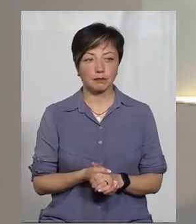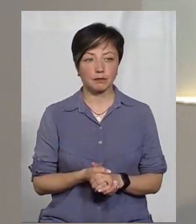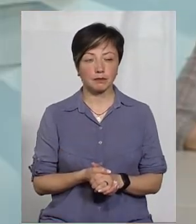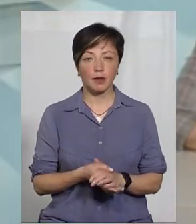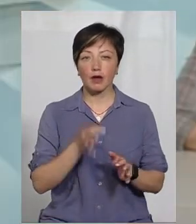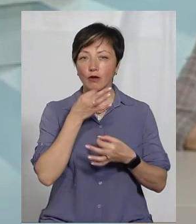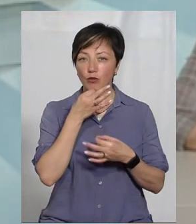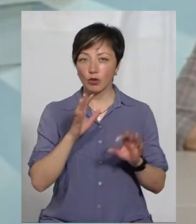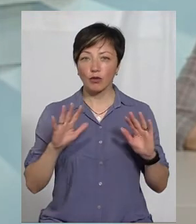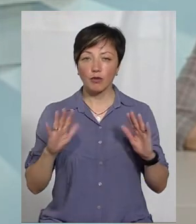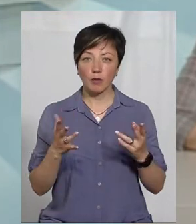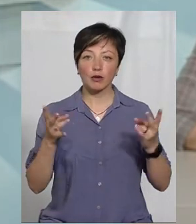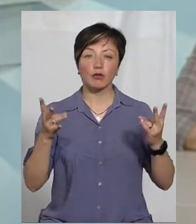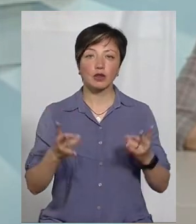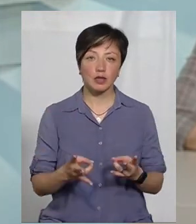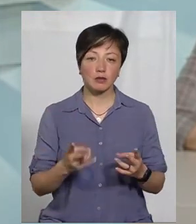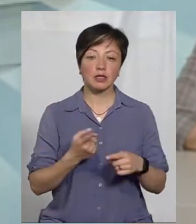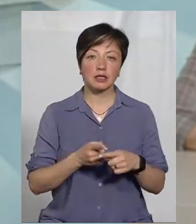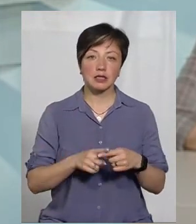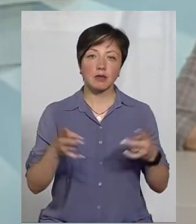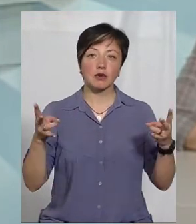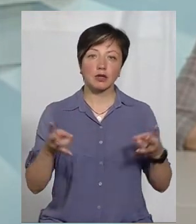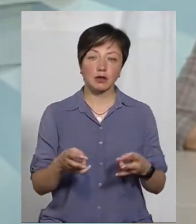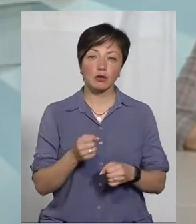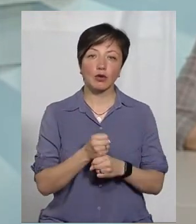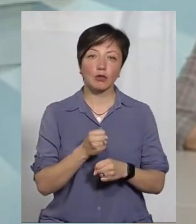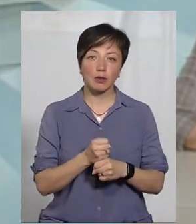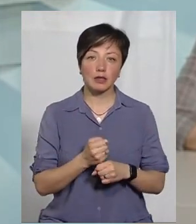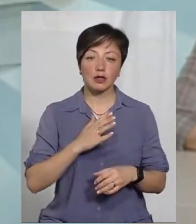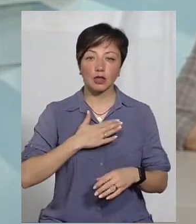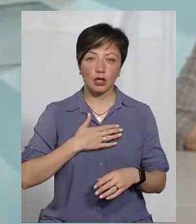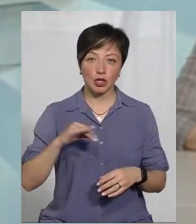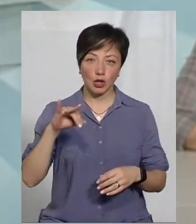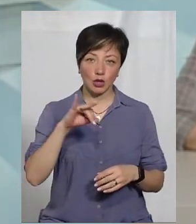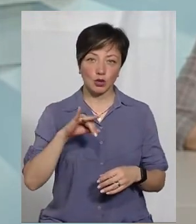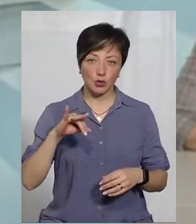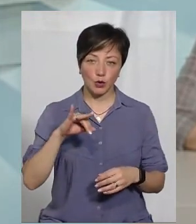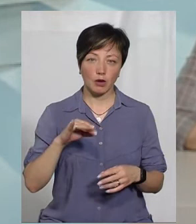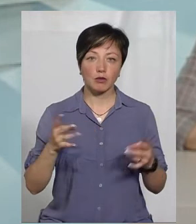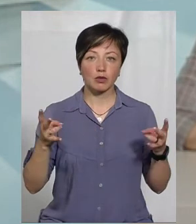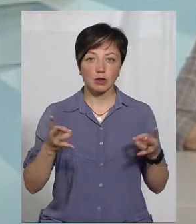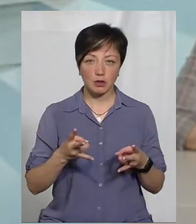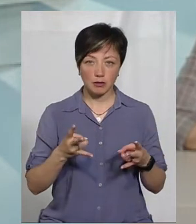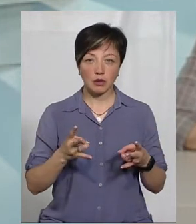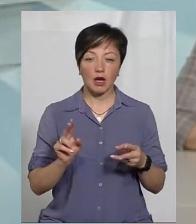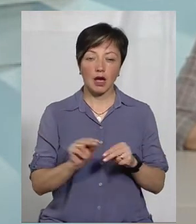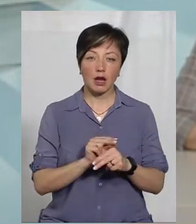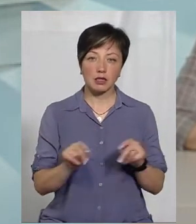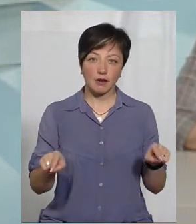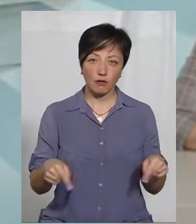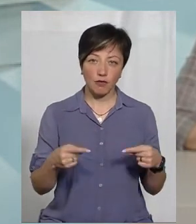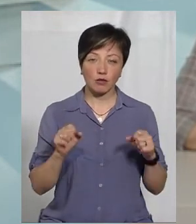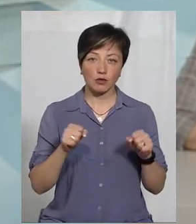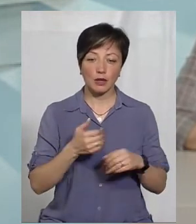В будь-якому випадку потрібно, і це треба робити, тому що це наша історія. Її потрібно реставрувати,